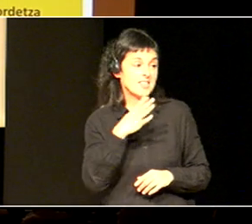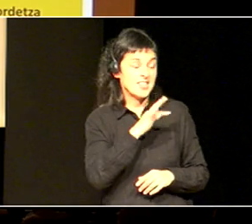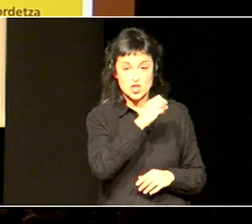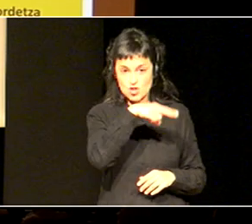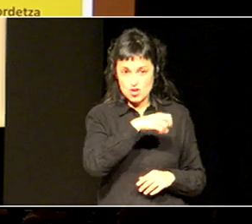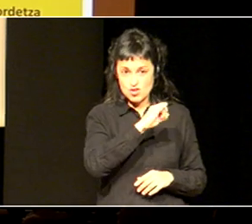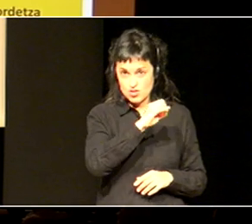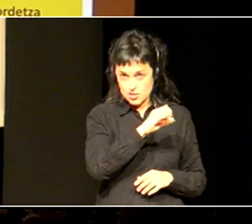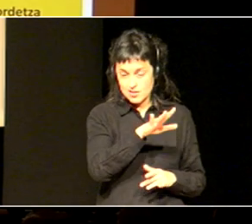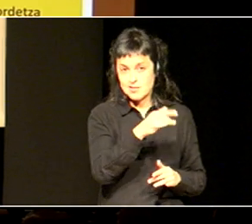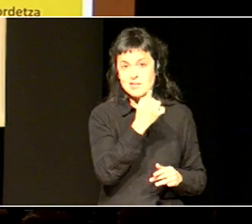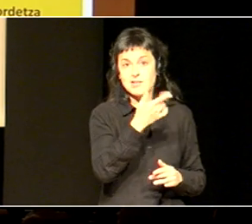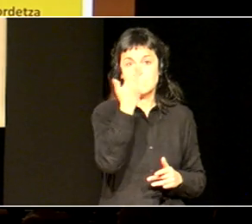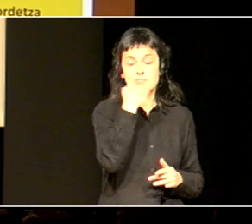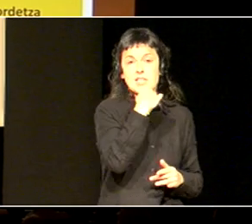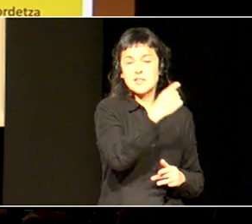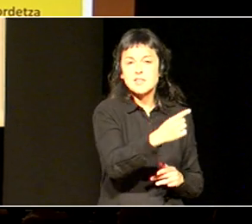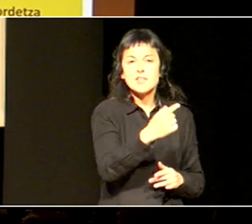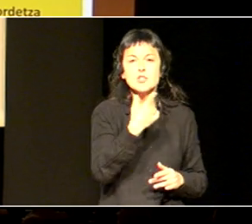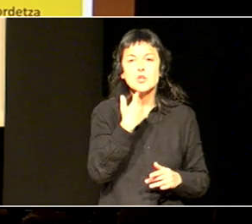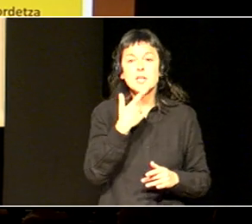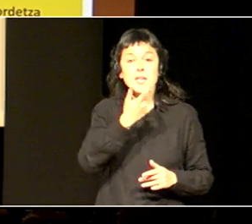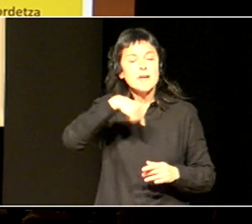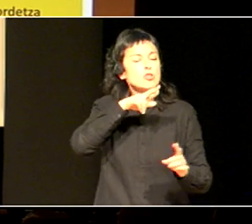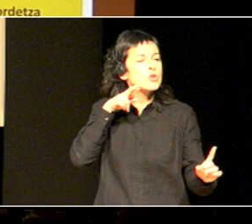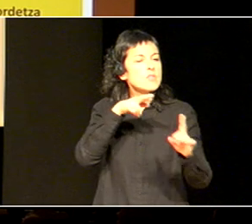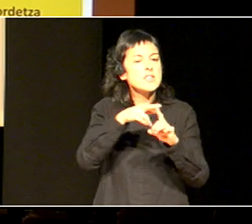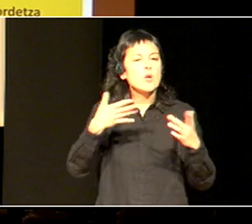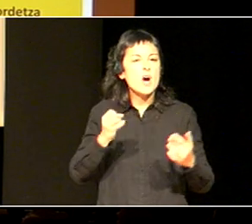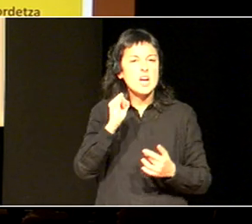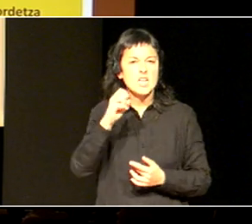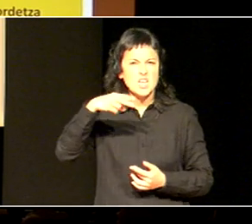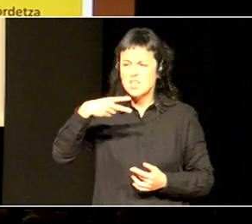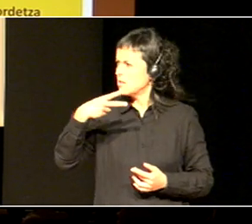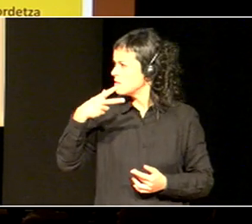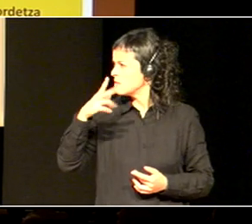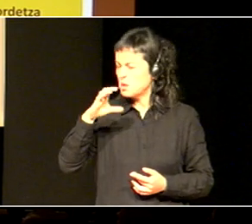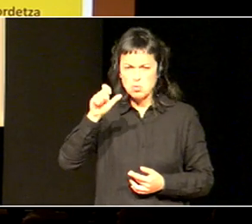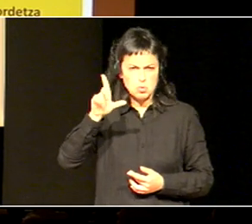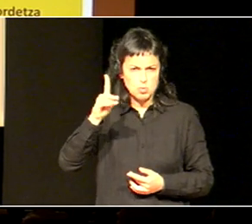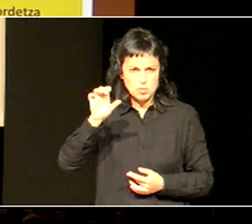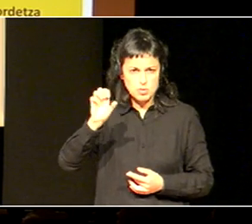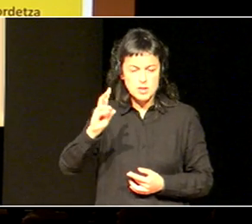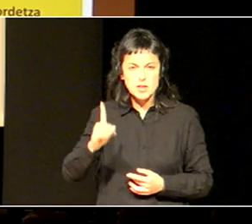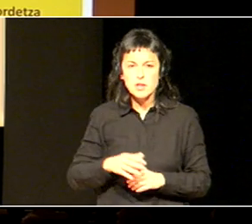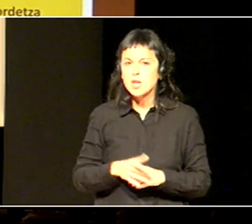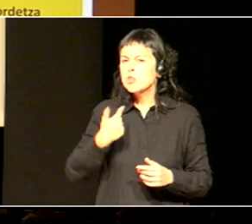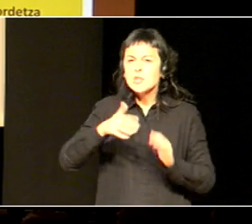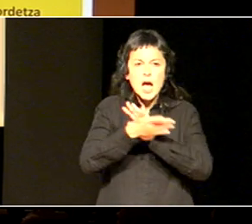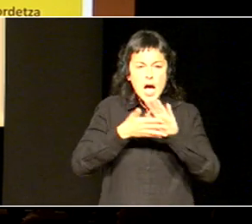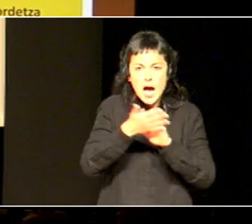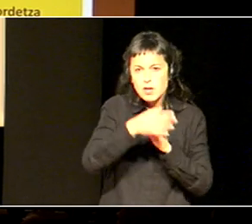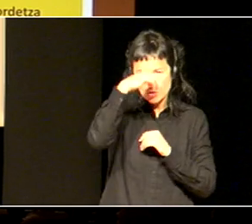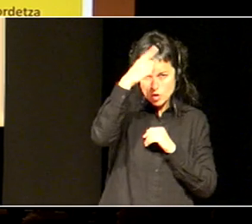hor, inkludet, guretzate referentzi bat izan da, kultura zitze giten dugu, politika zitze giten dugu, eta